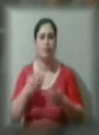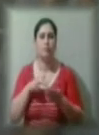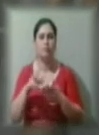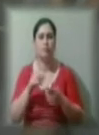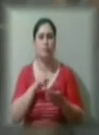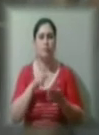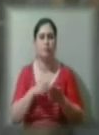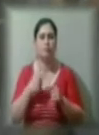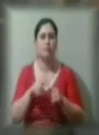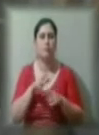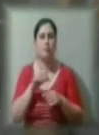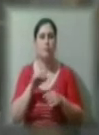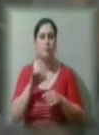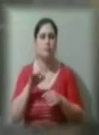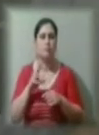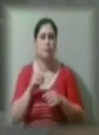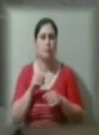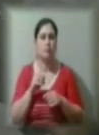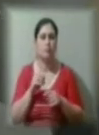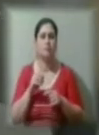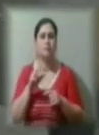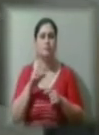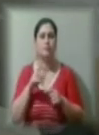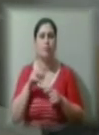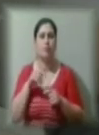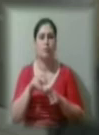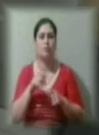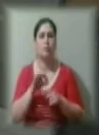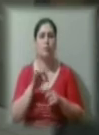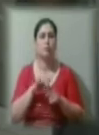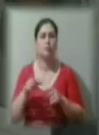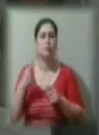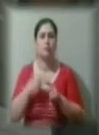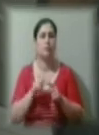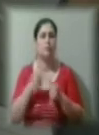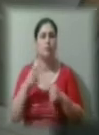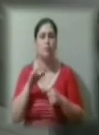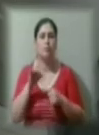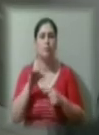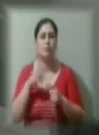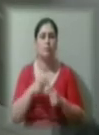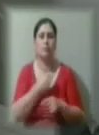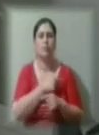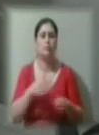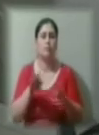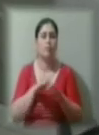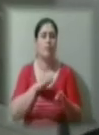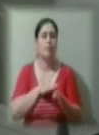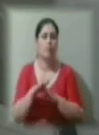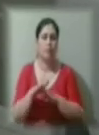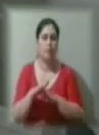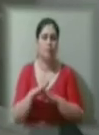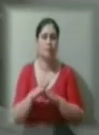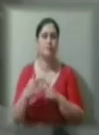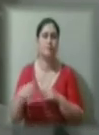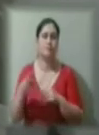Якщо йтиметься про масове надходження хворих, то це інший протокол. Лікарня перекривається повністю. Всі оці двері будуть